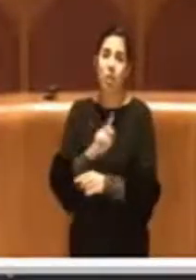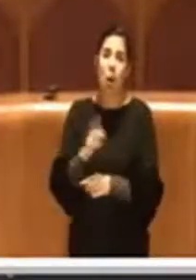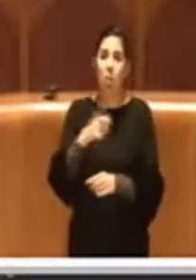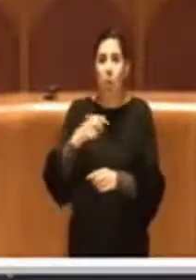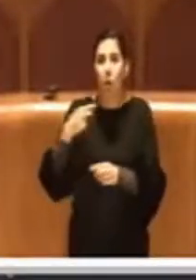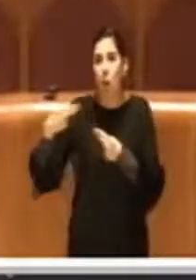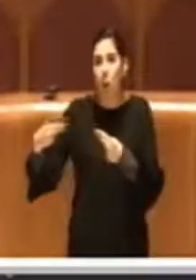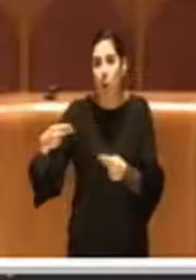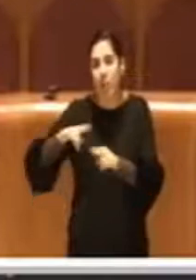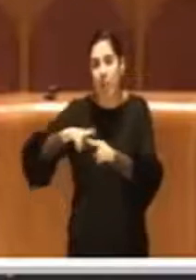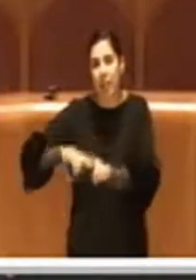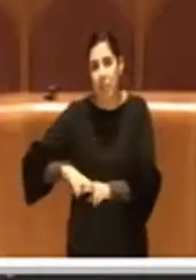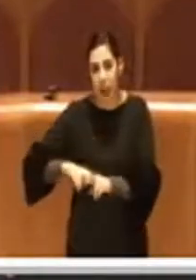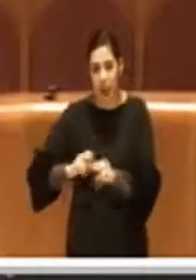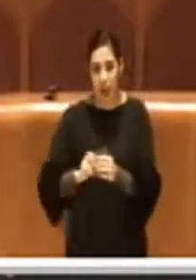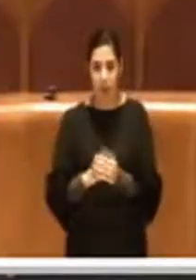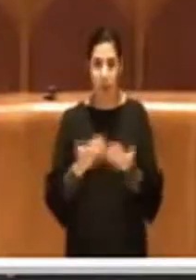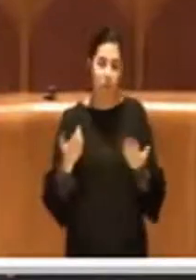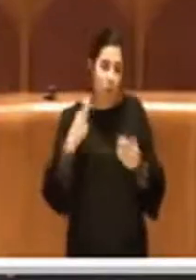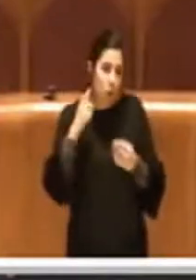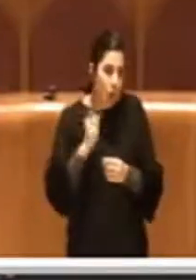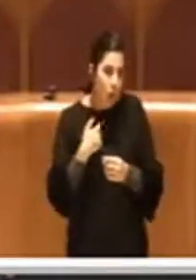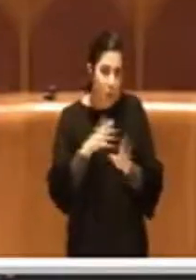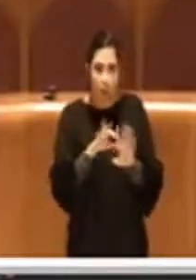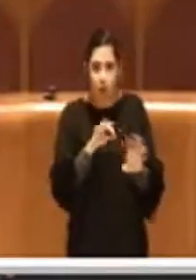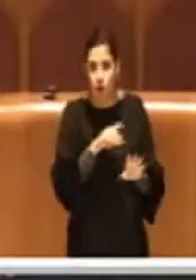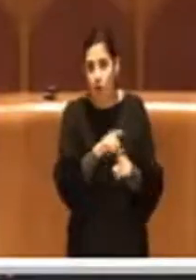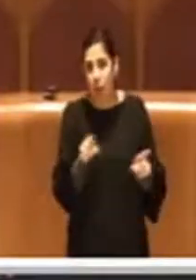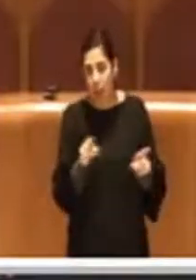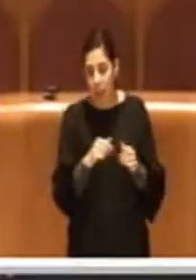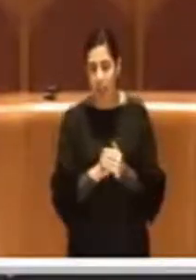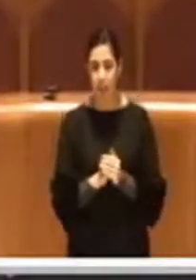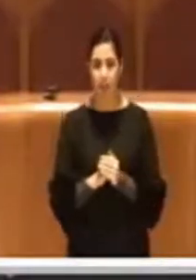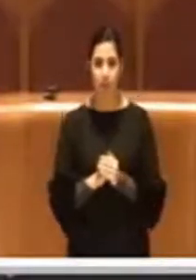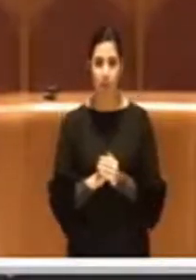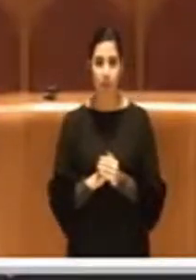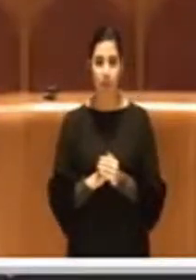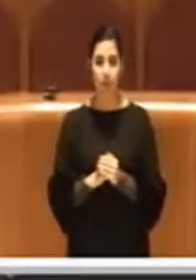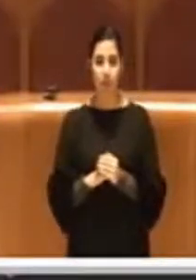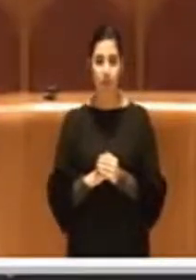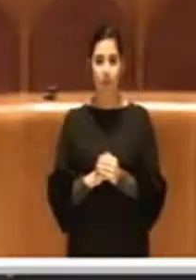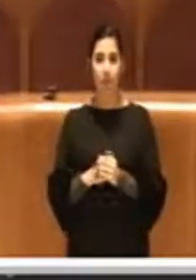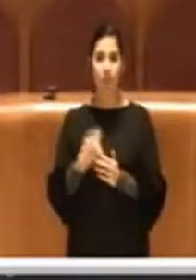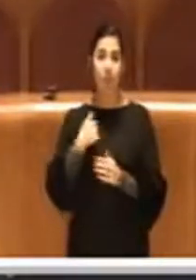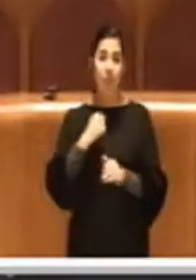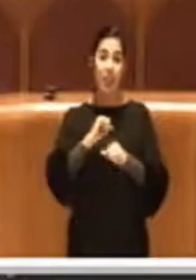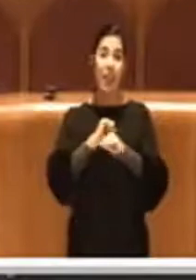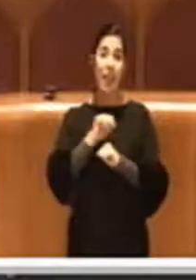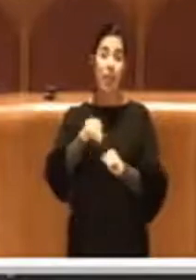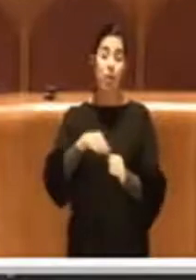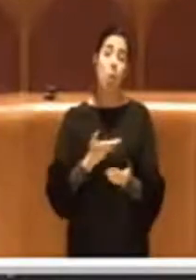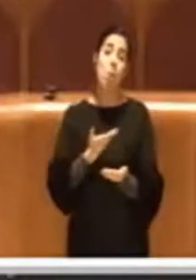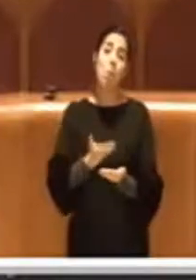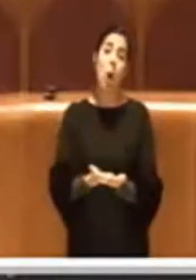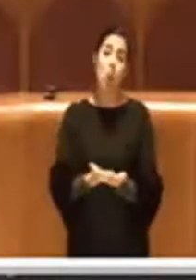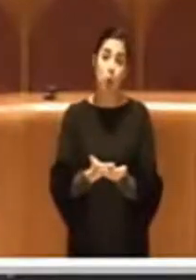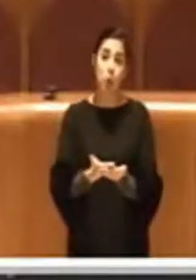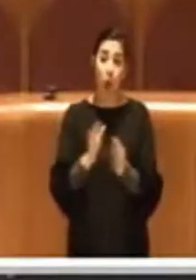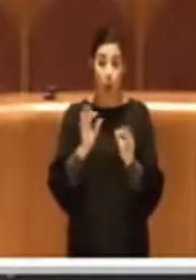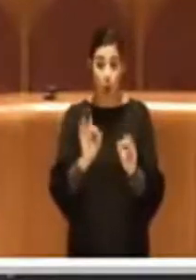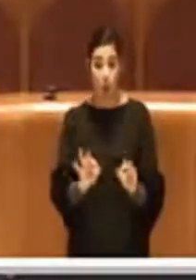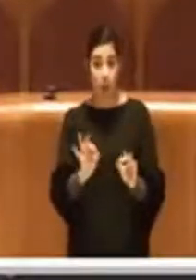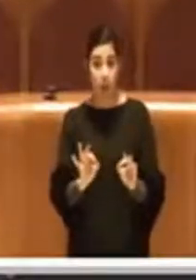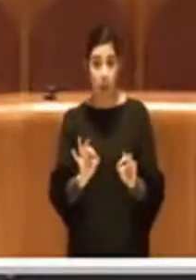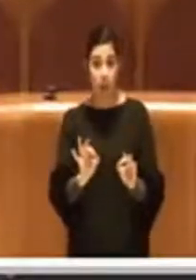quei nomi a rimanere. Quindi non so, è una scelta. Quindi io credo che questa mozione fatta in questo modo